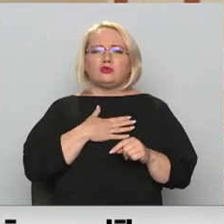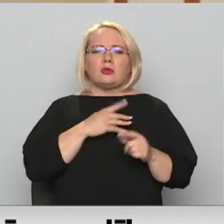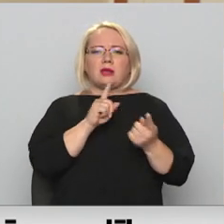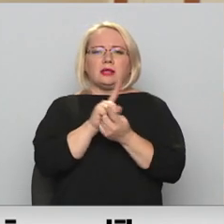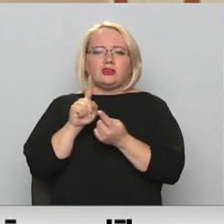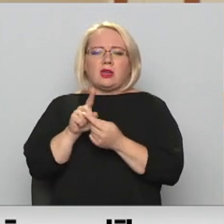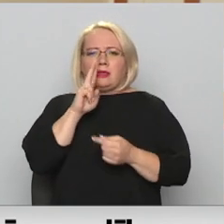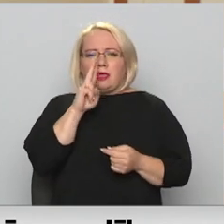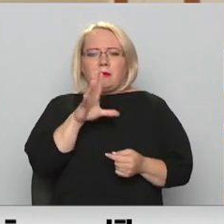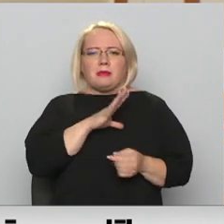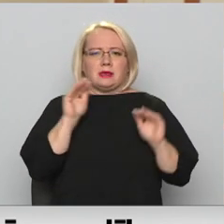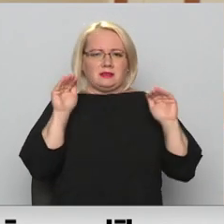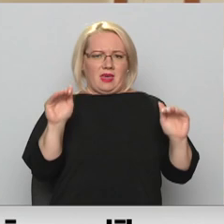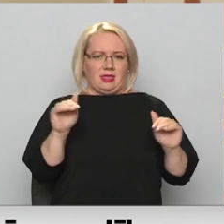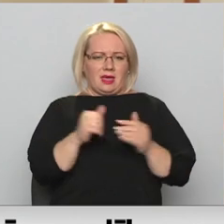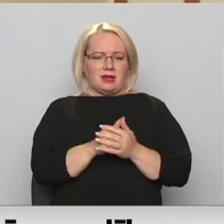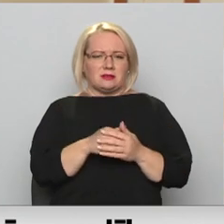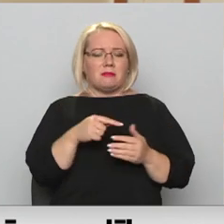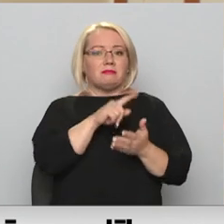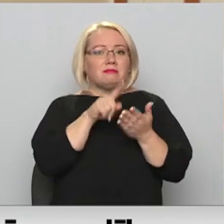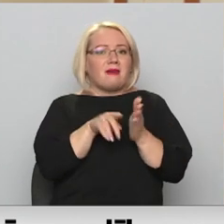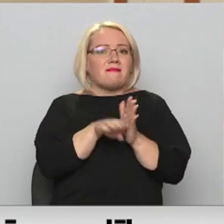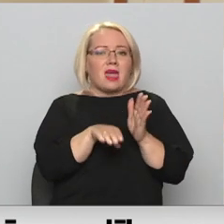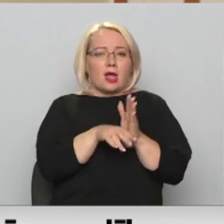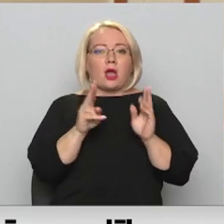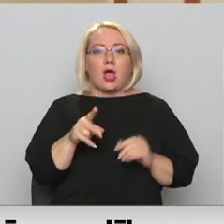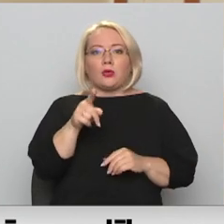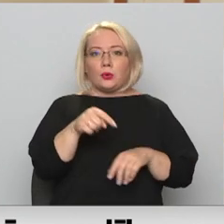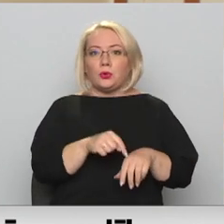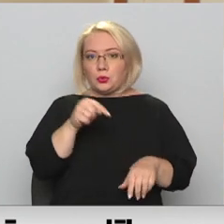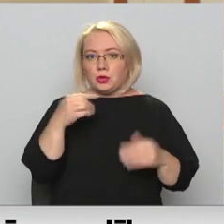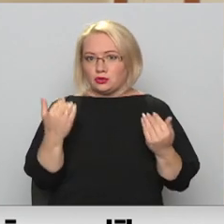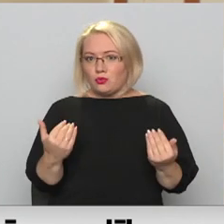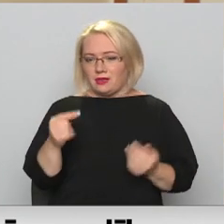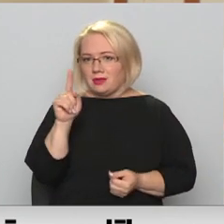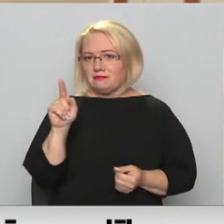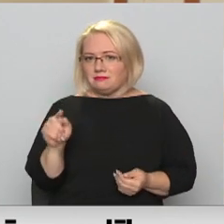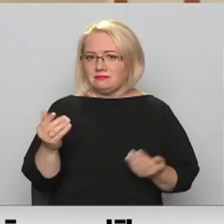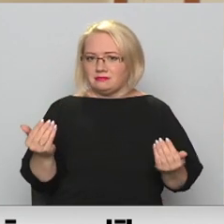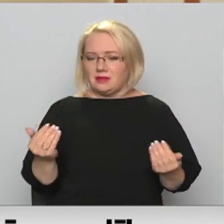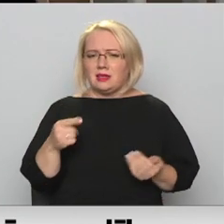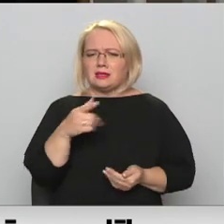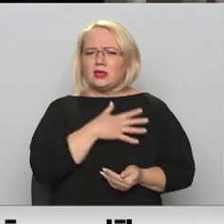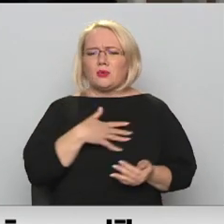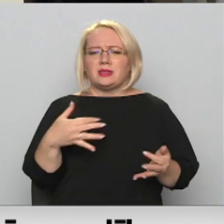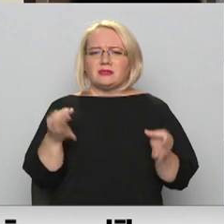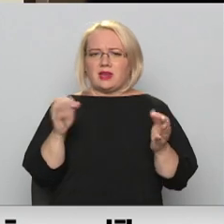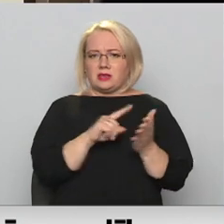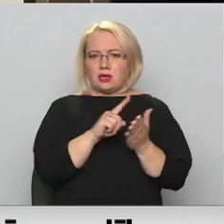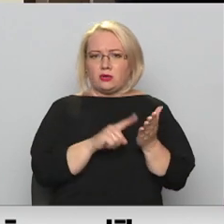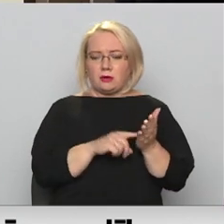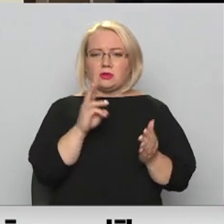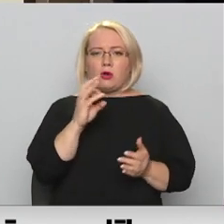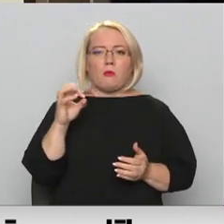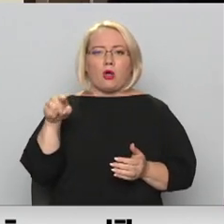vien vienkārši pajautājām, kā tu jūties šodien. Tas ir tik vienkārši jautājums, bet tik ļoti, ļoti svarīgs. MOT kustība